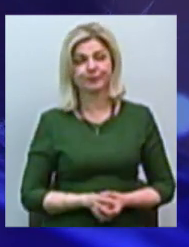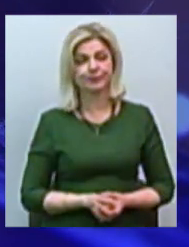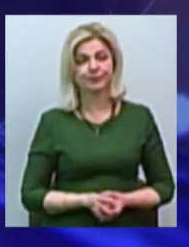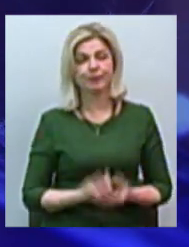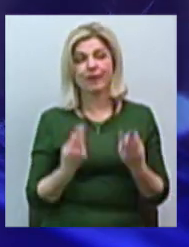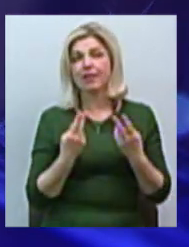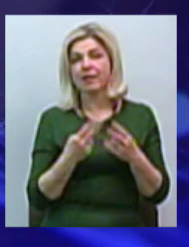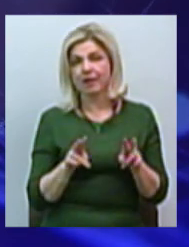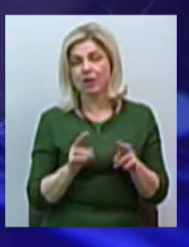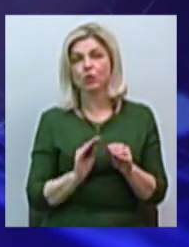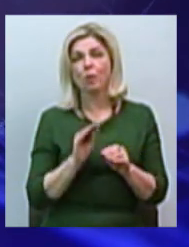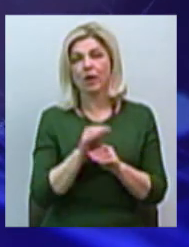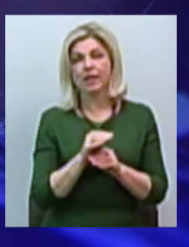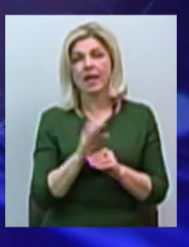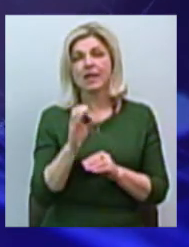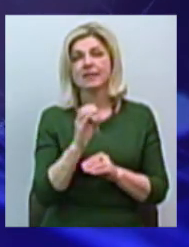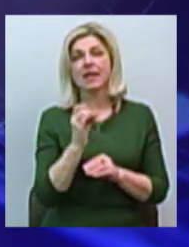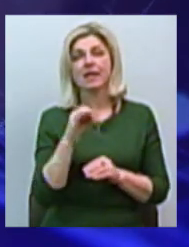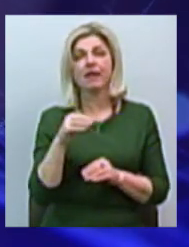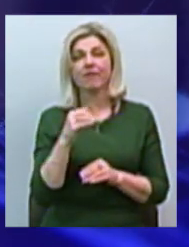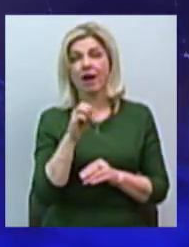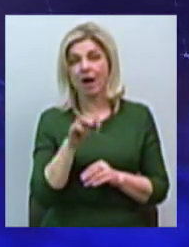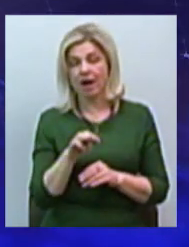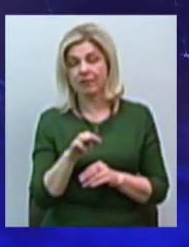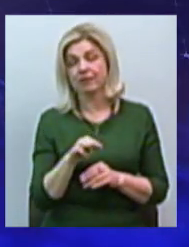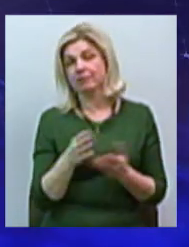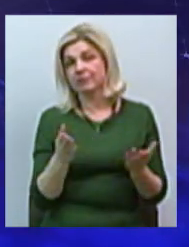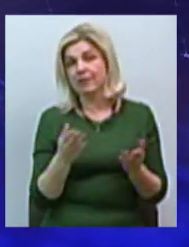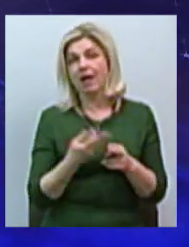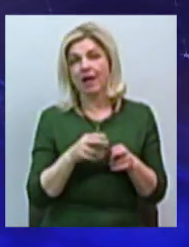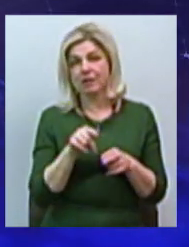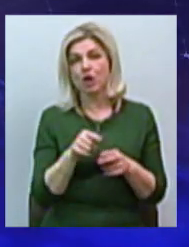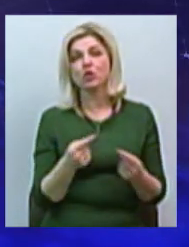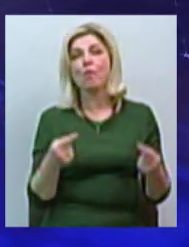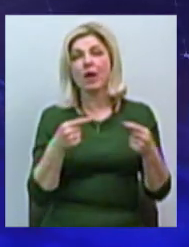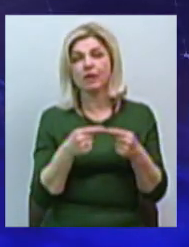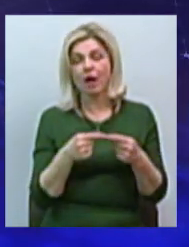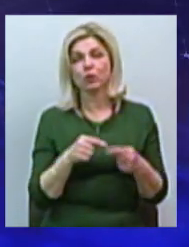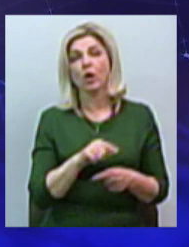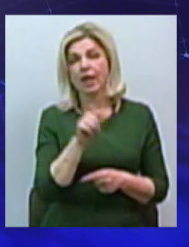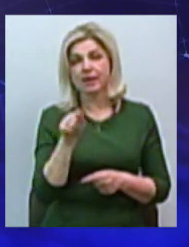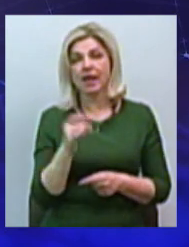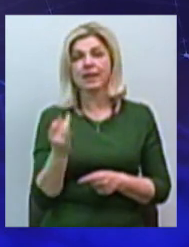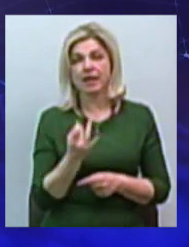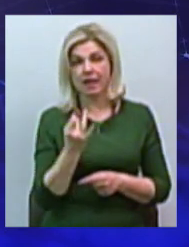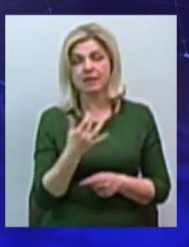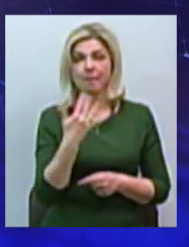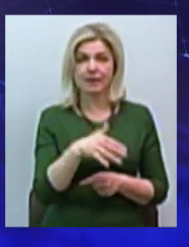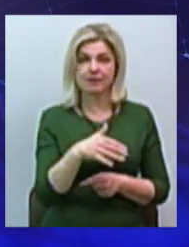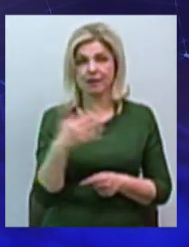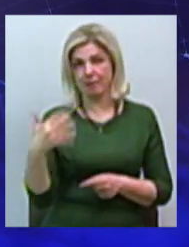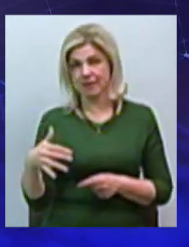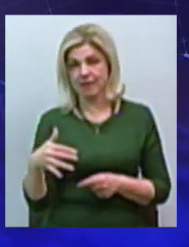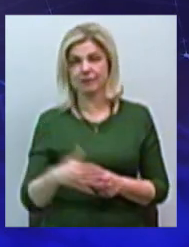доповнительна сертифікація. Тобто, в цьому сміслі, думаю, тут совпадають якраз інтереси 50 на 50.